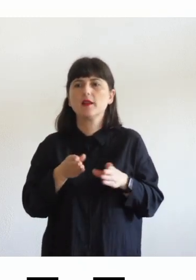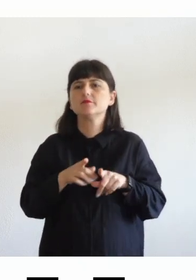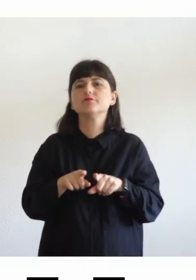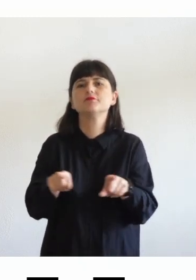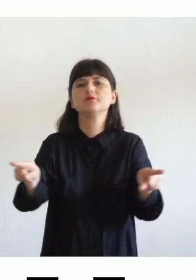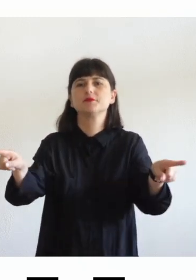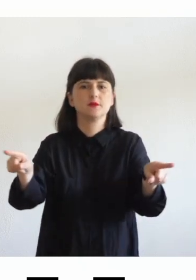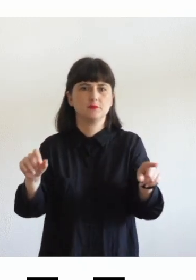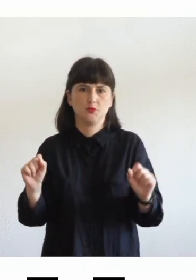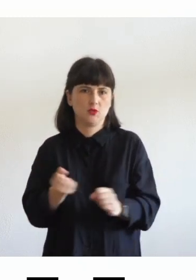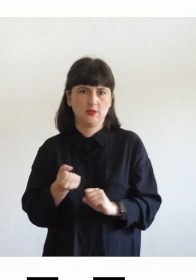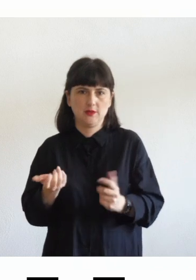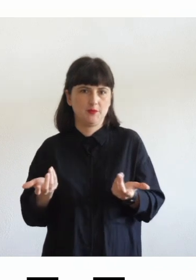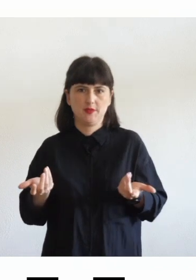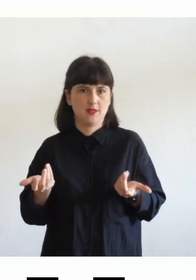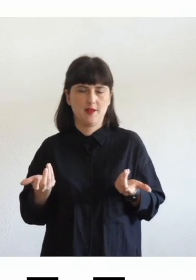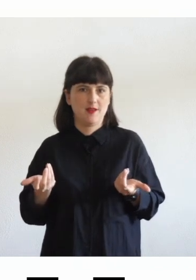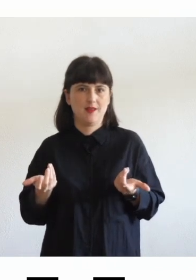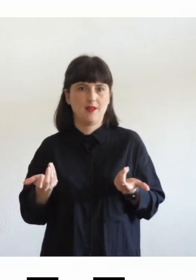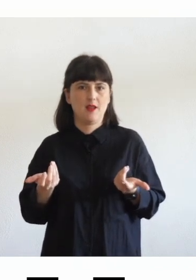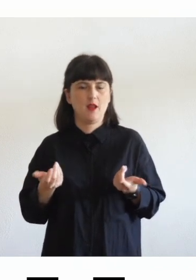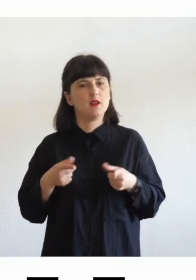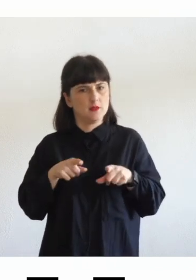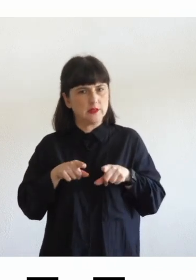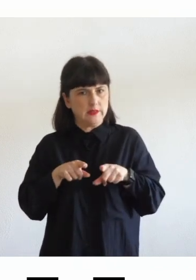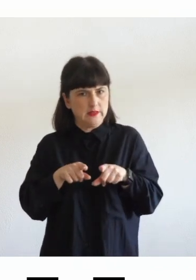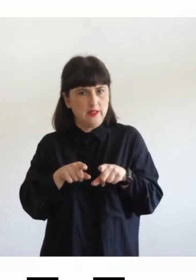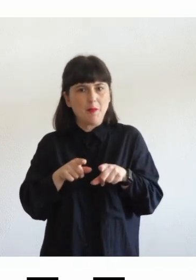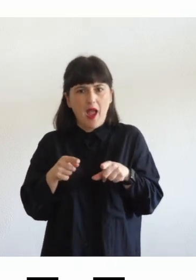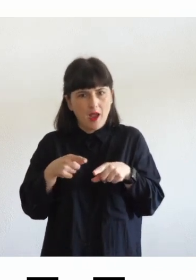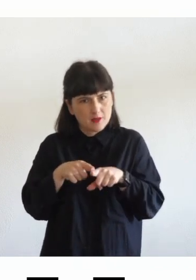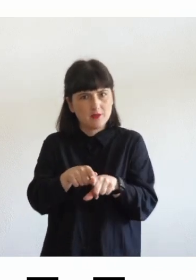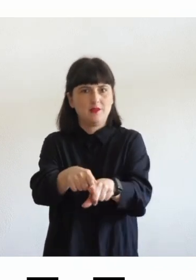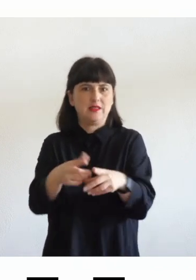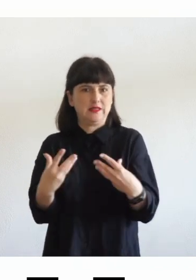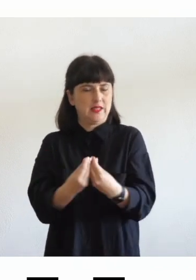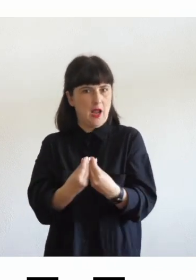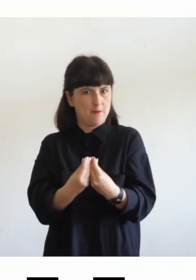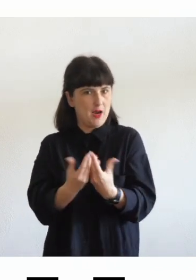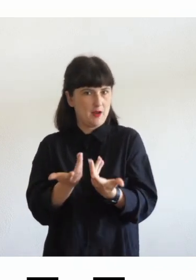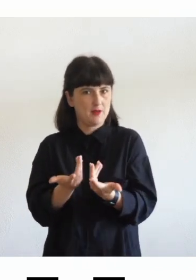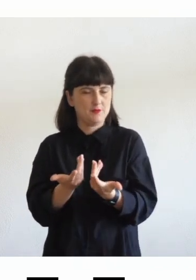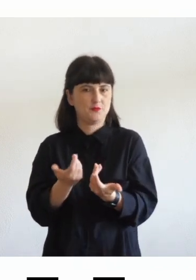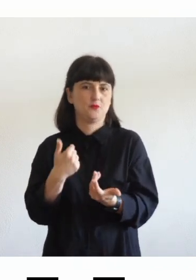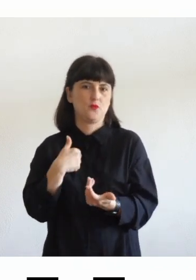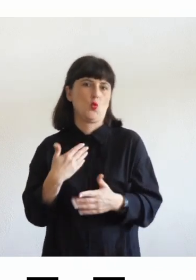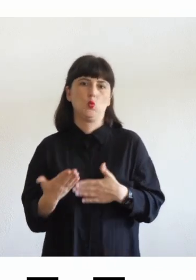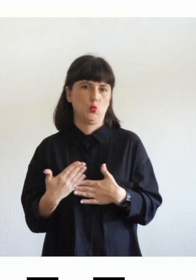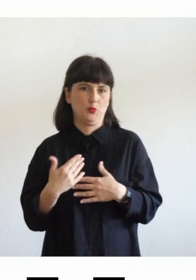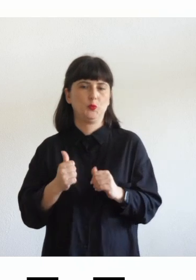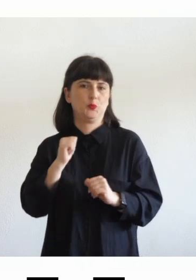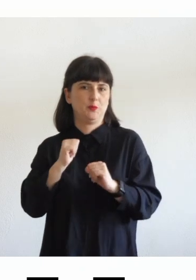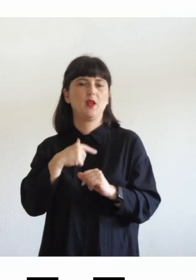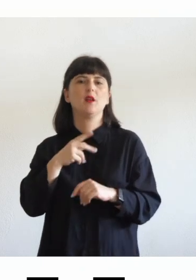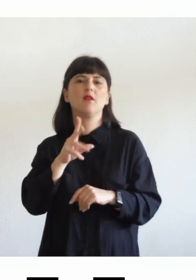binari separati benché paralleli faccio un passaggio veloce sul fatto che noi dell